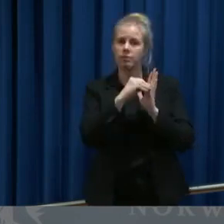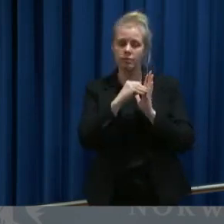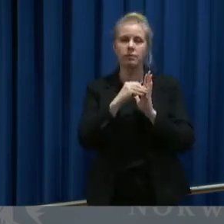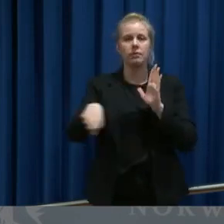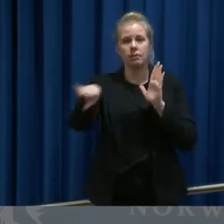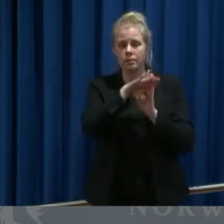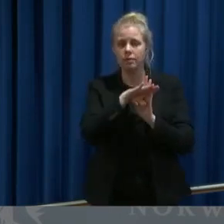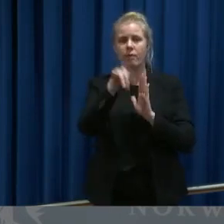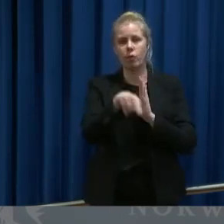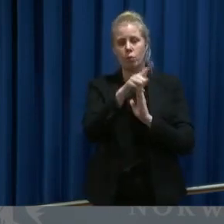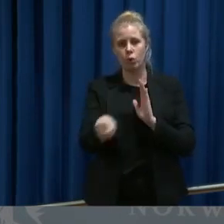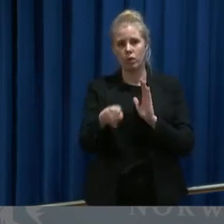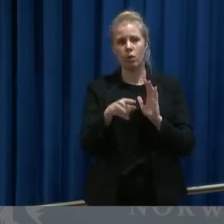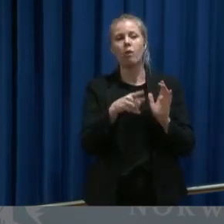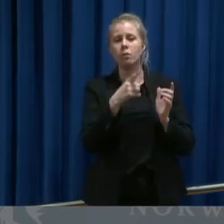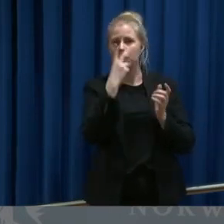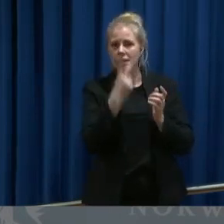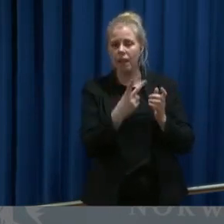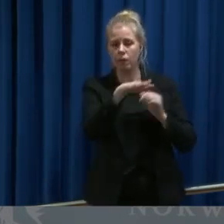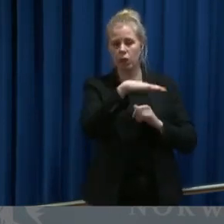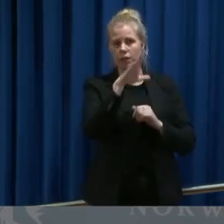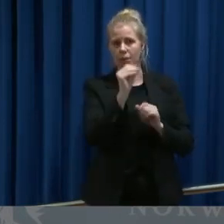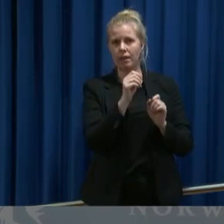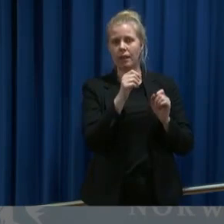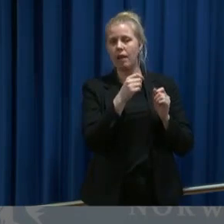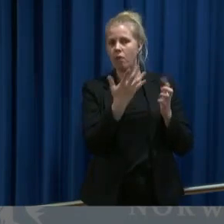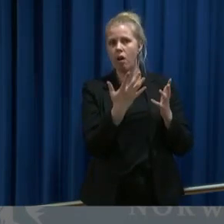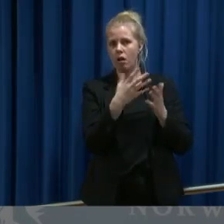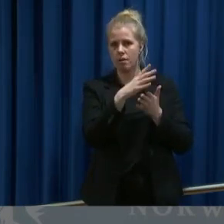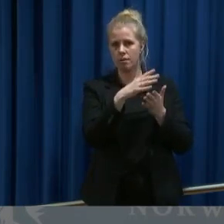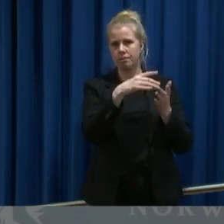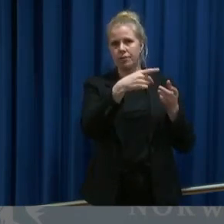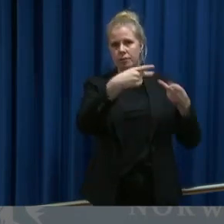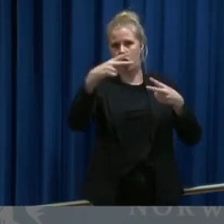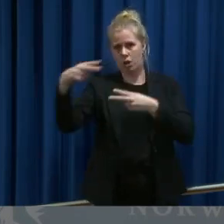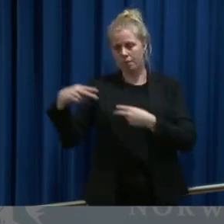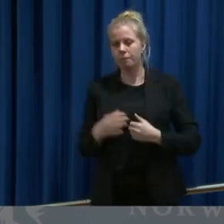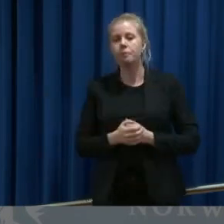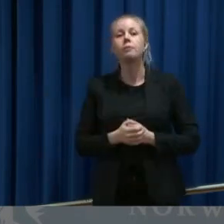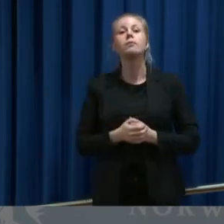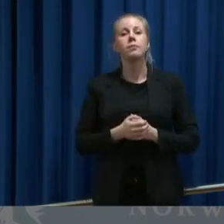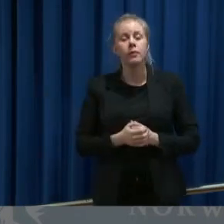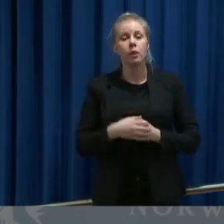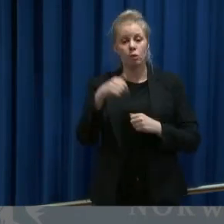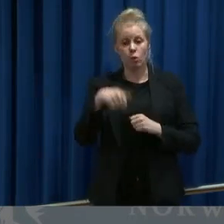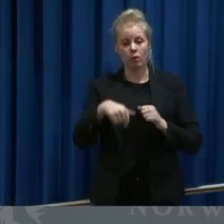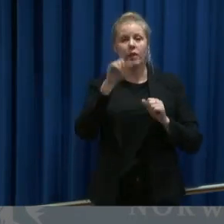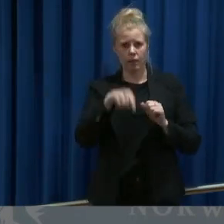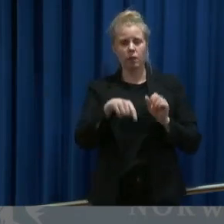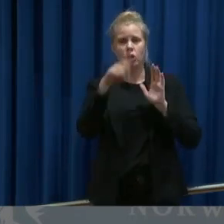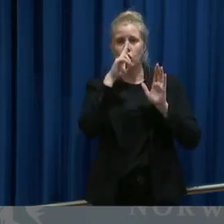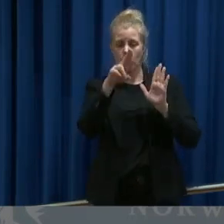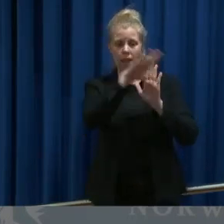råd av fylkesmennene på. Vi har også innført som de fleste vet nye regler for bortvisning